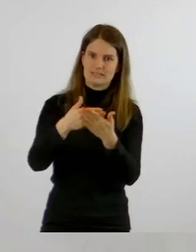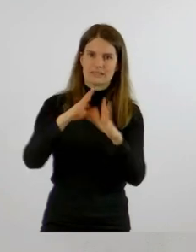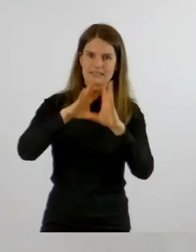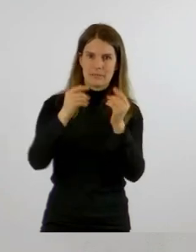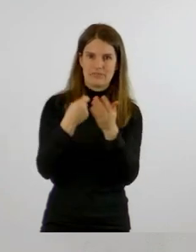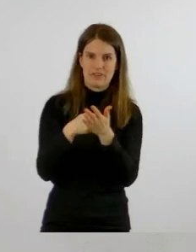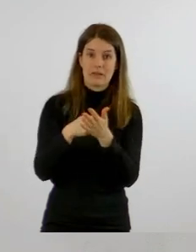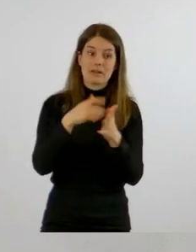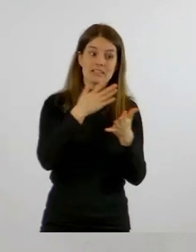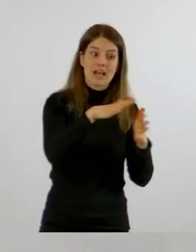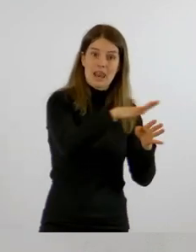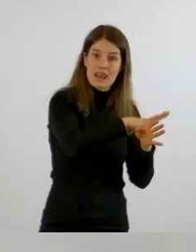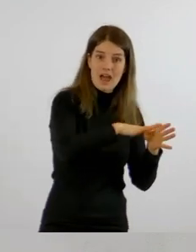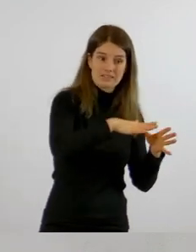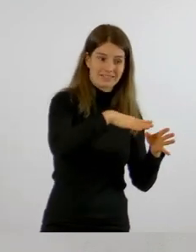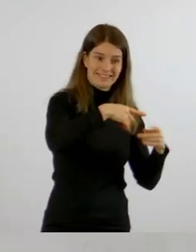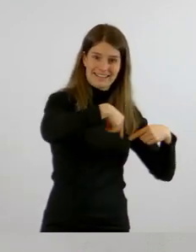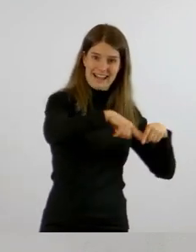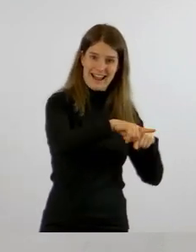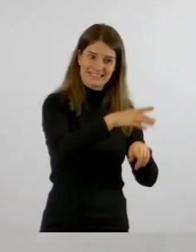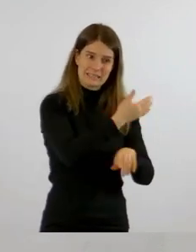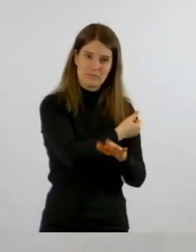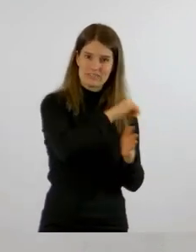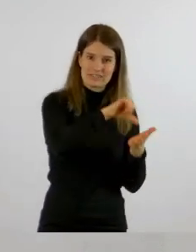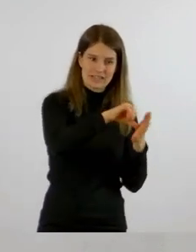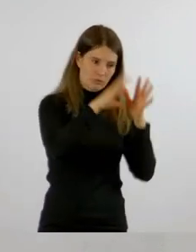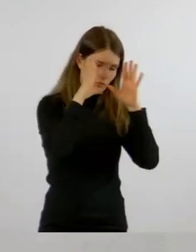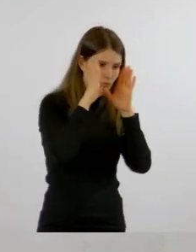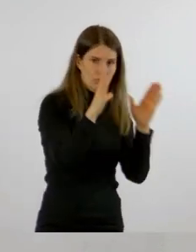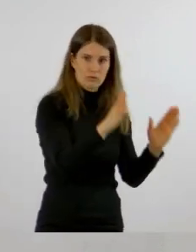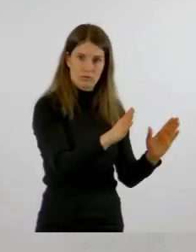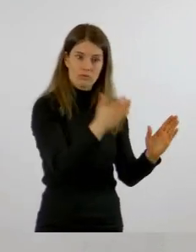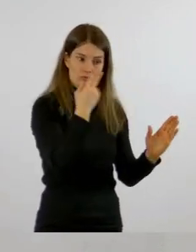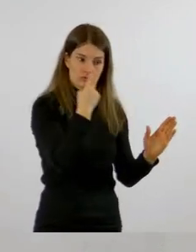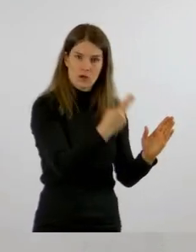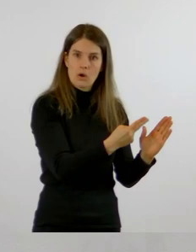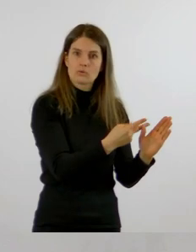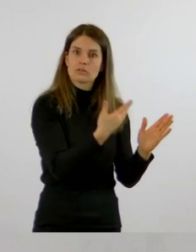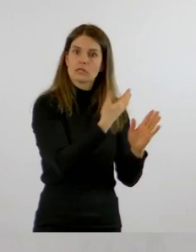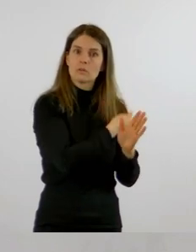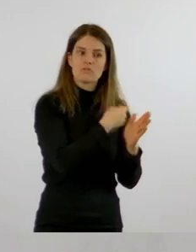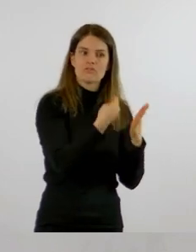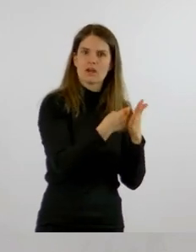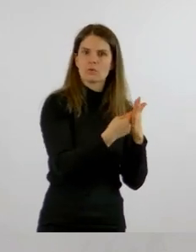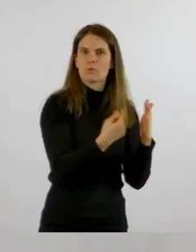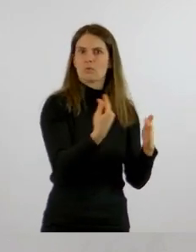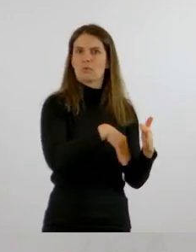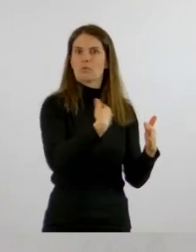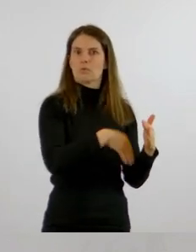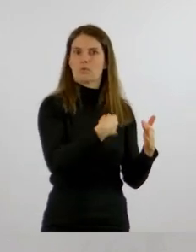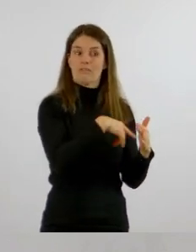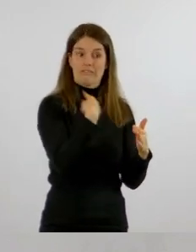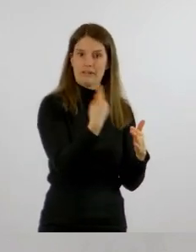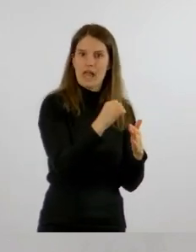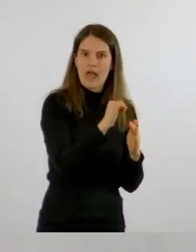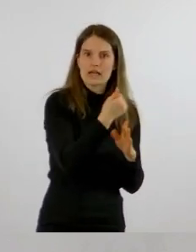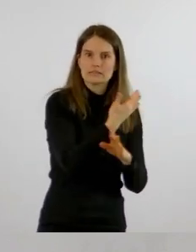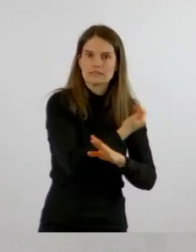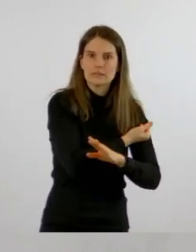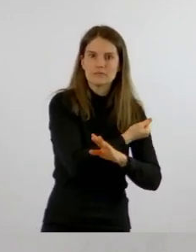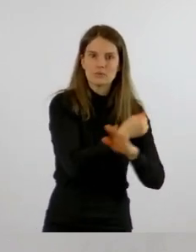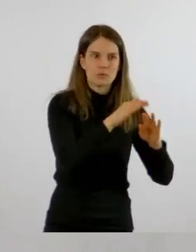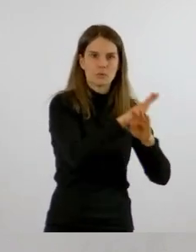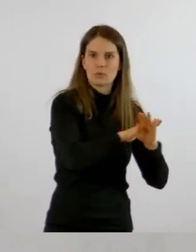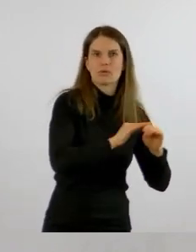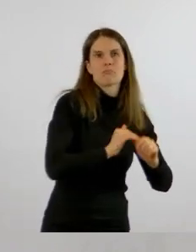Landkreise anschauen, so zeigt sich ein sehr erfreuliches Bild. Da liegen wir nämlich bei den Erstimpfungen landesweit